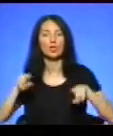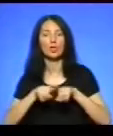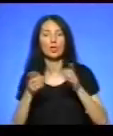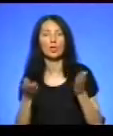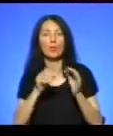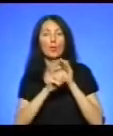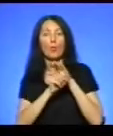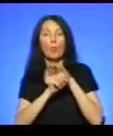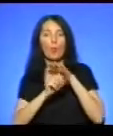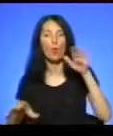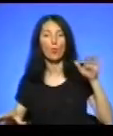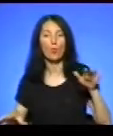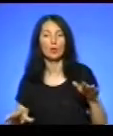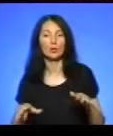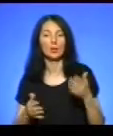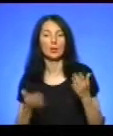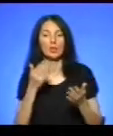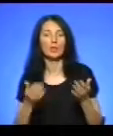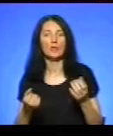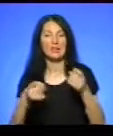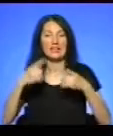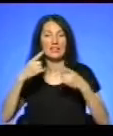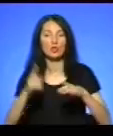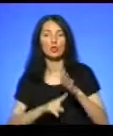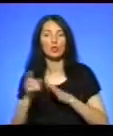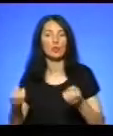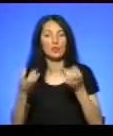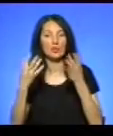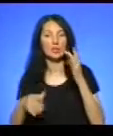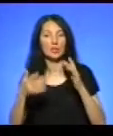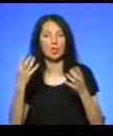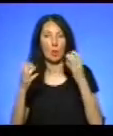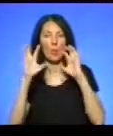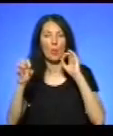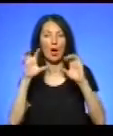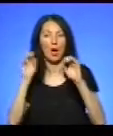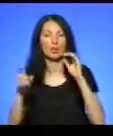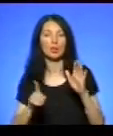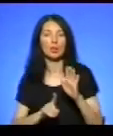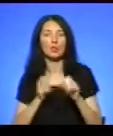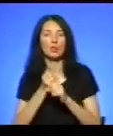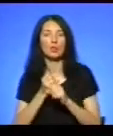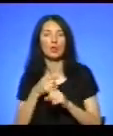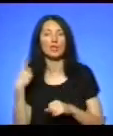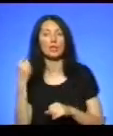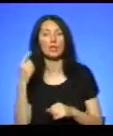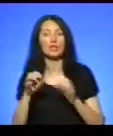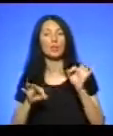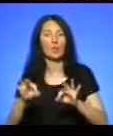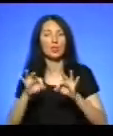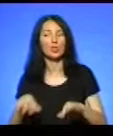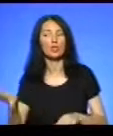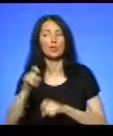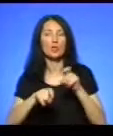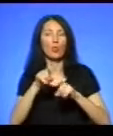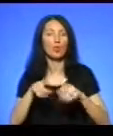Світліше телевізор пішов, ярче працювати. Спрацювала сигналізація в машині, яка ніколи не працювала. Всі вибігли на двір,